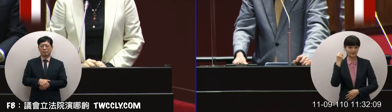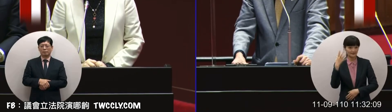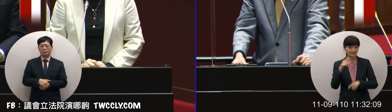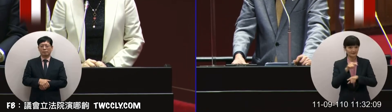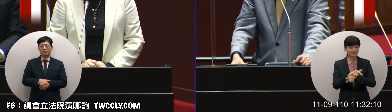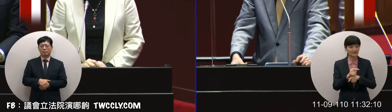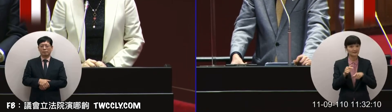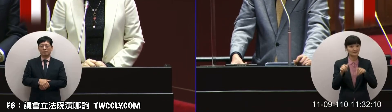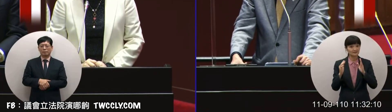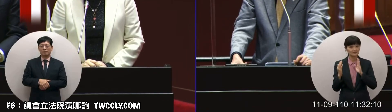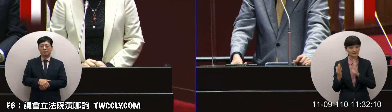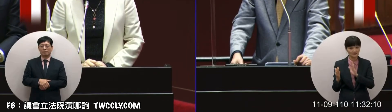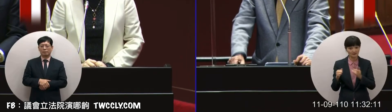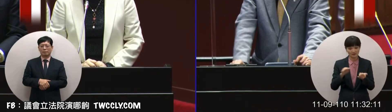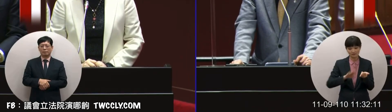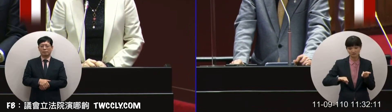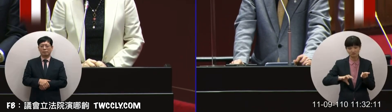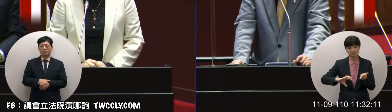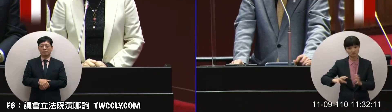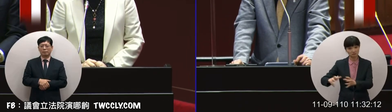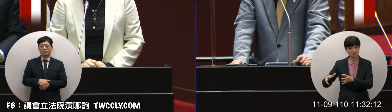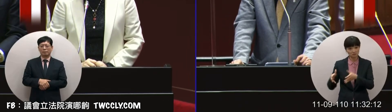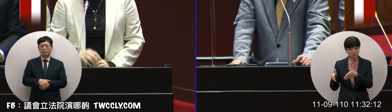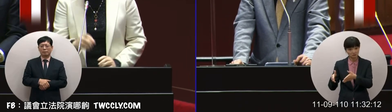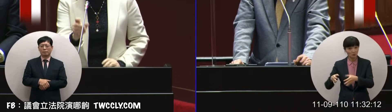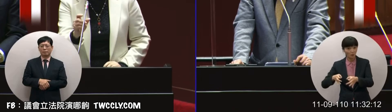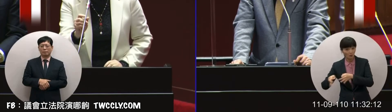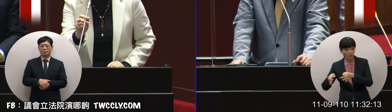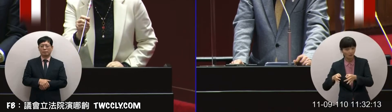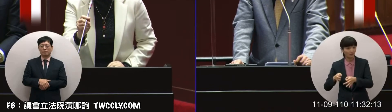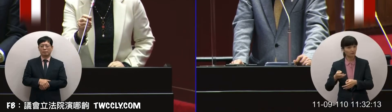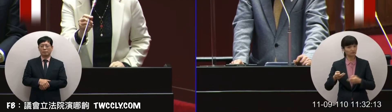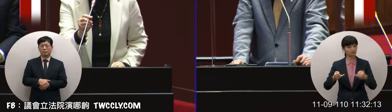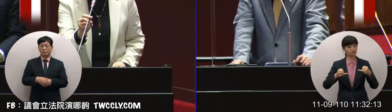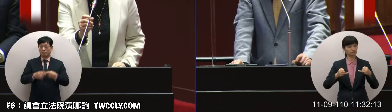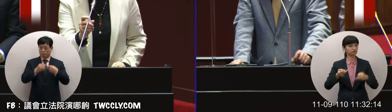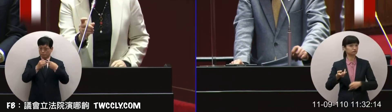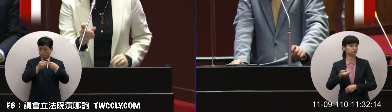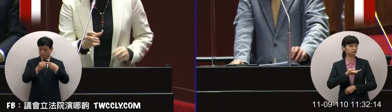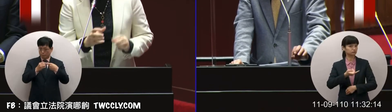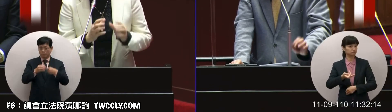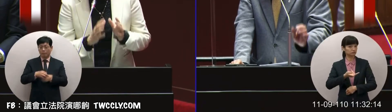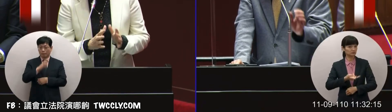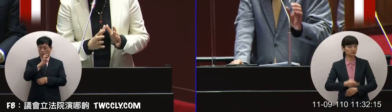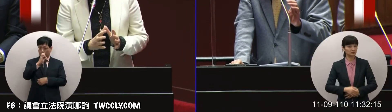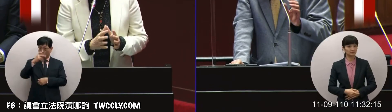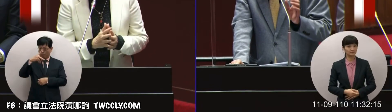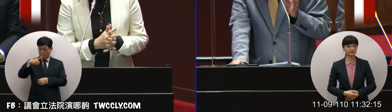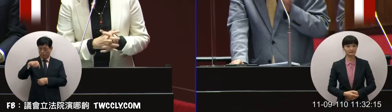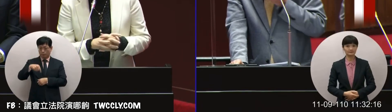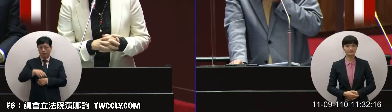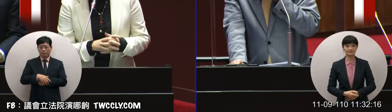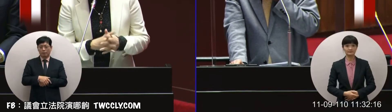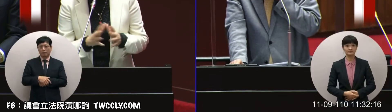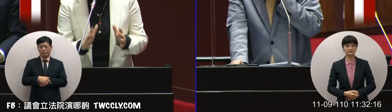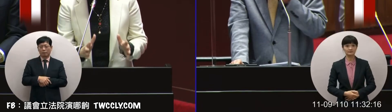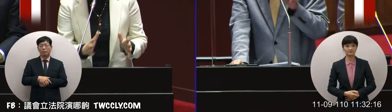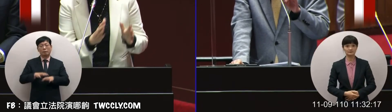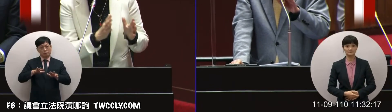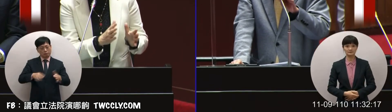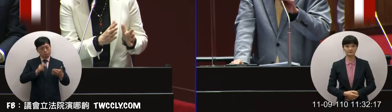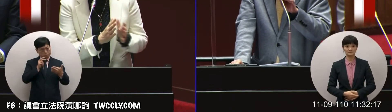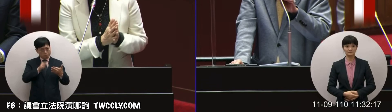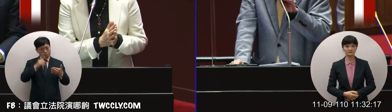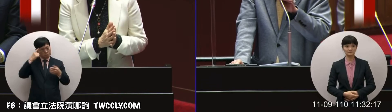代RCEP看起來成效不怎麼好呢第一個齁那個RCEP現在